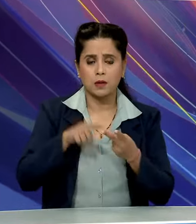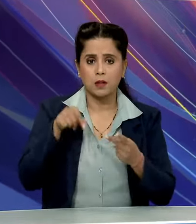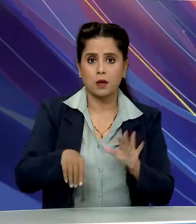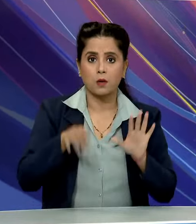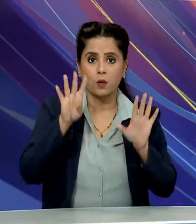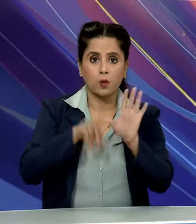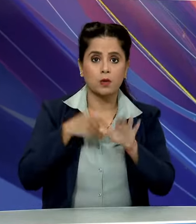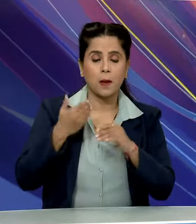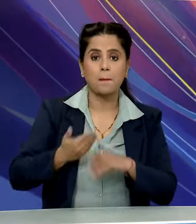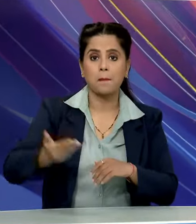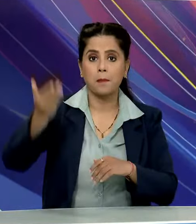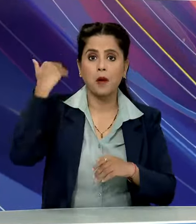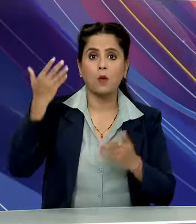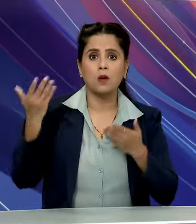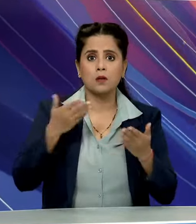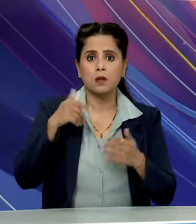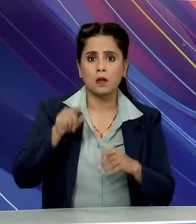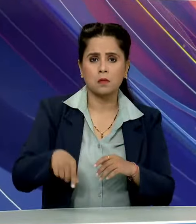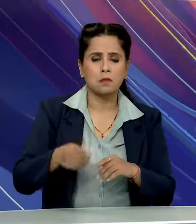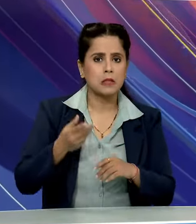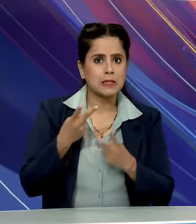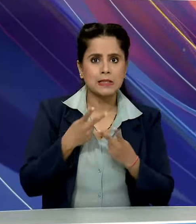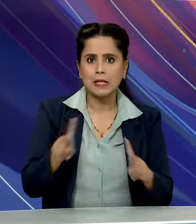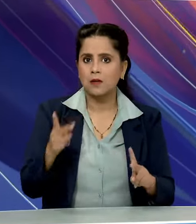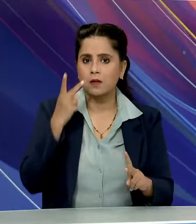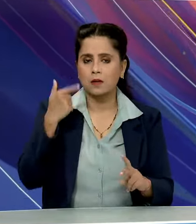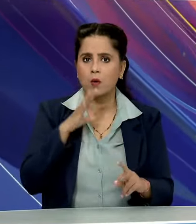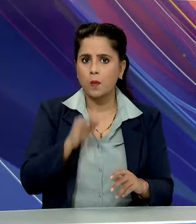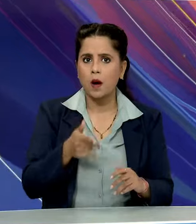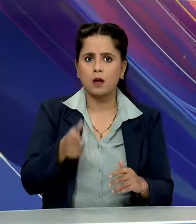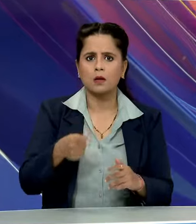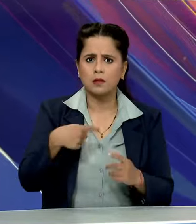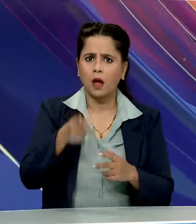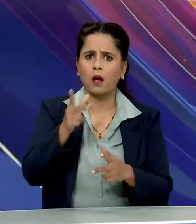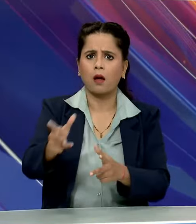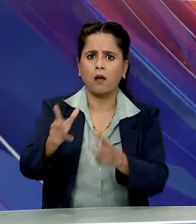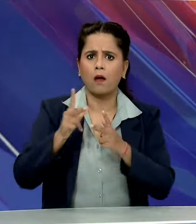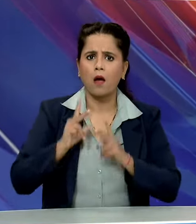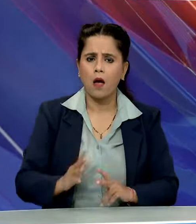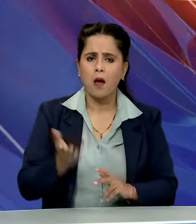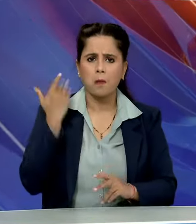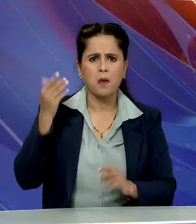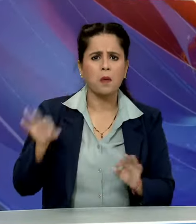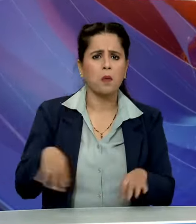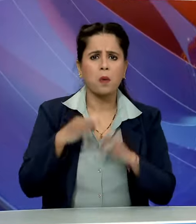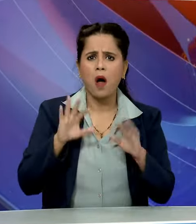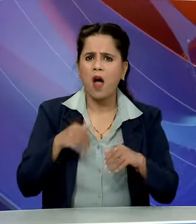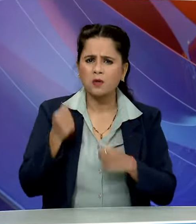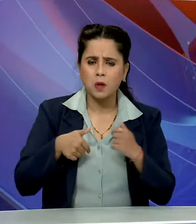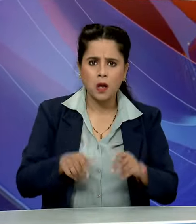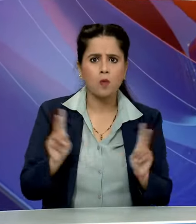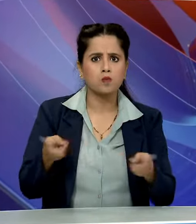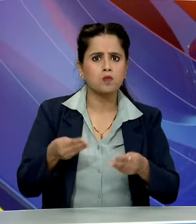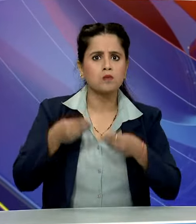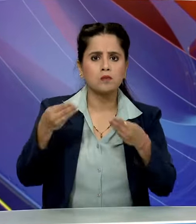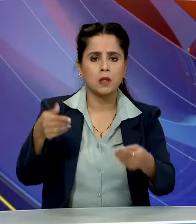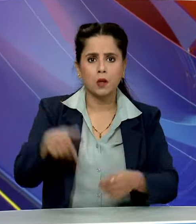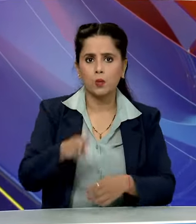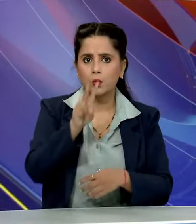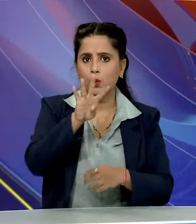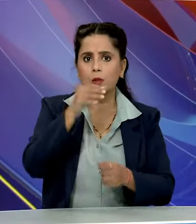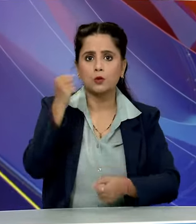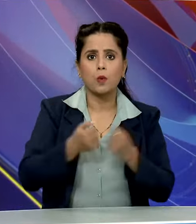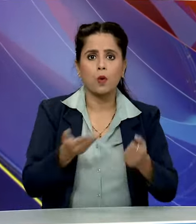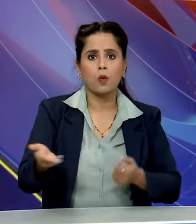9 साल पहले की सुविधाओं में काफी फर्क है ये खिलारी खुद बताते हैं अनुराग सिंग ठाकूर ने कहा कि आज 24